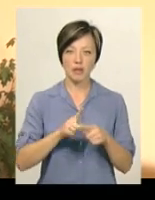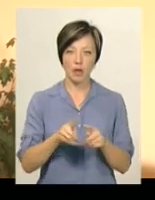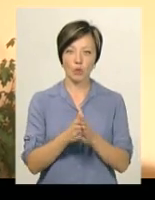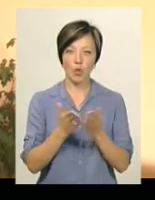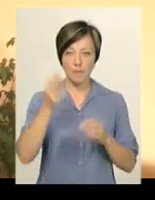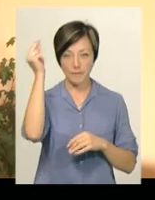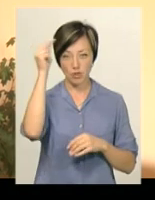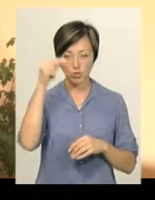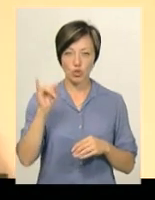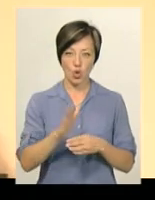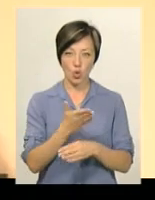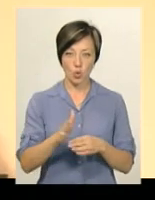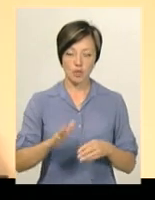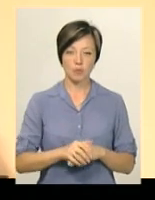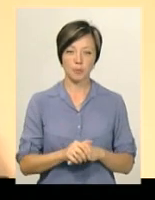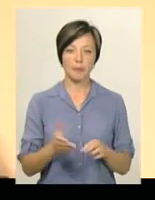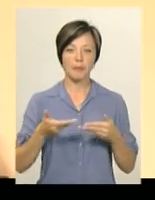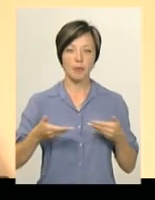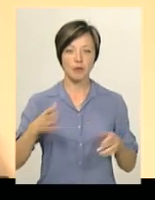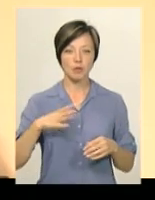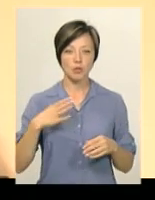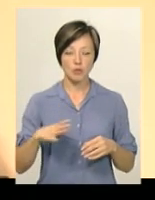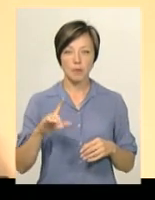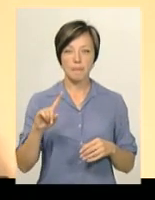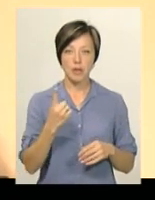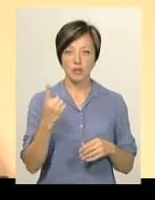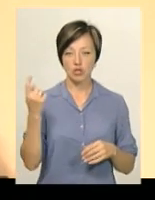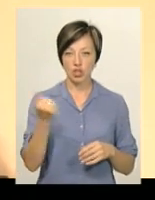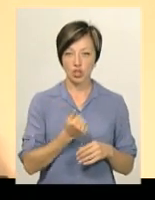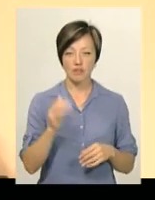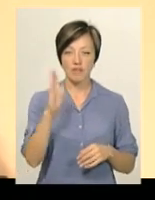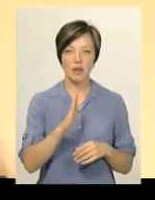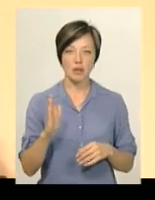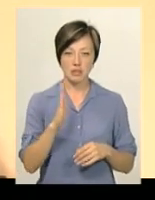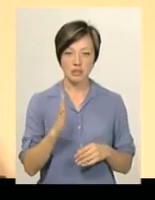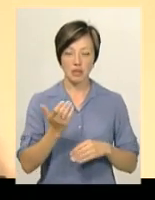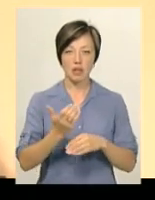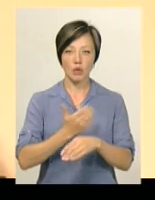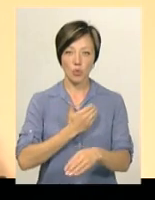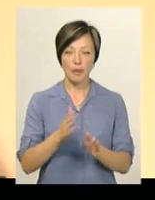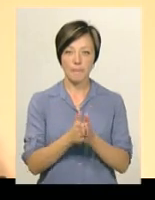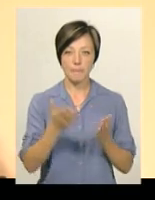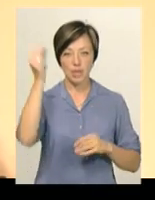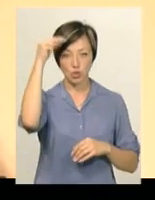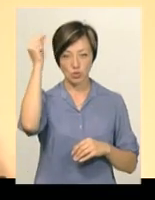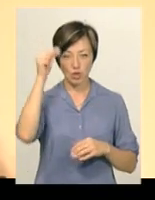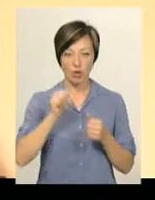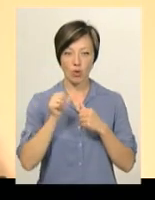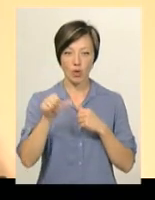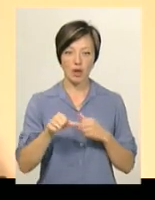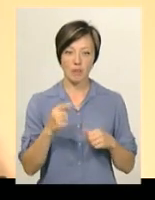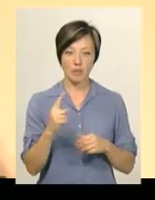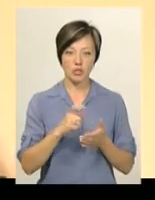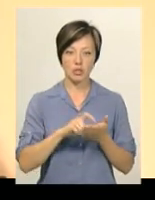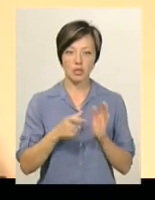підручника і даного розділу. Ми очікуємо вже в перші тижні вересня надходження підручників окремих для